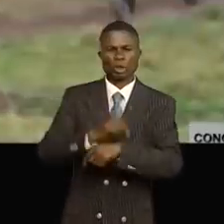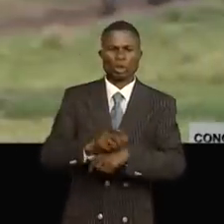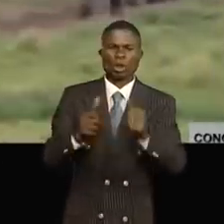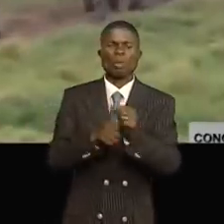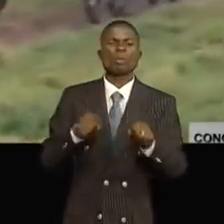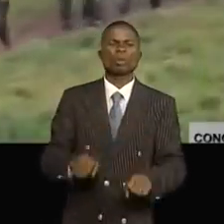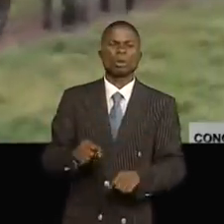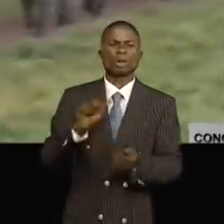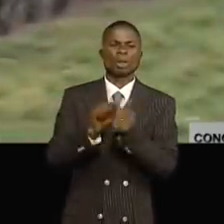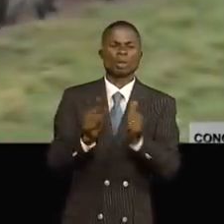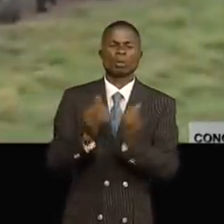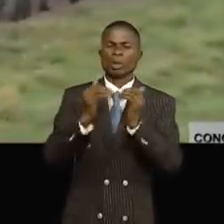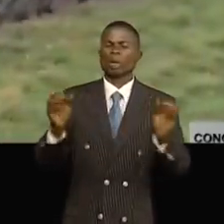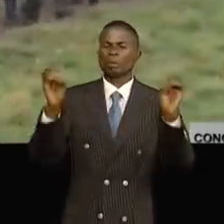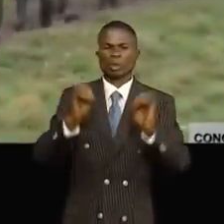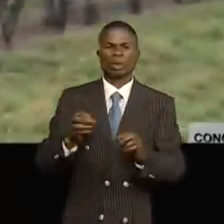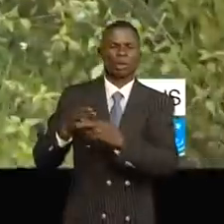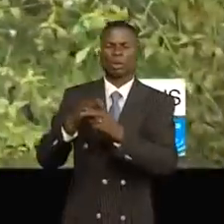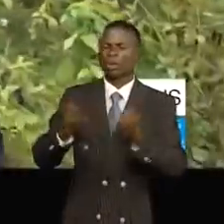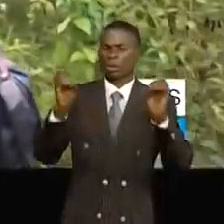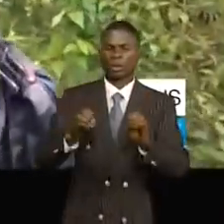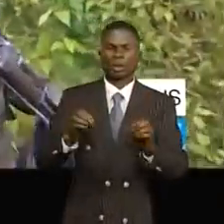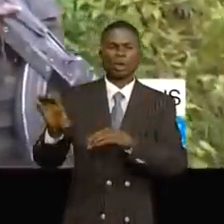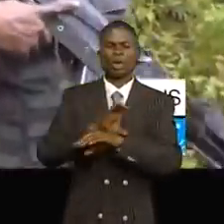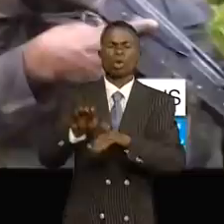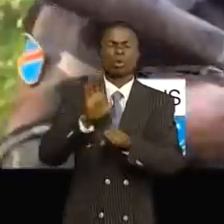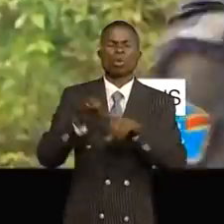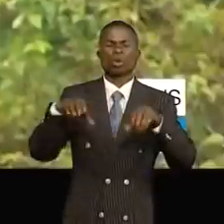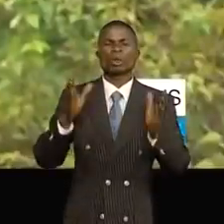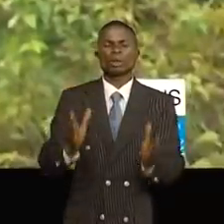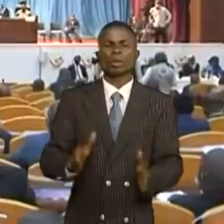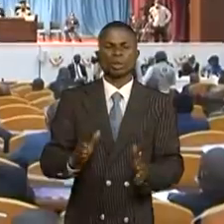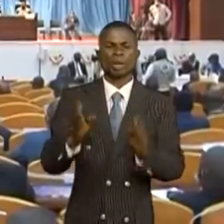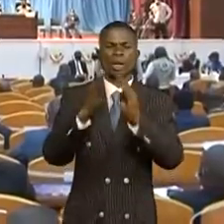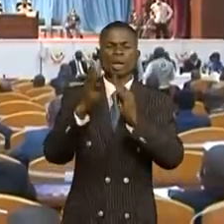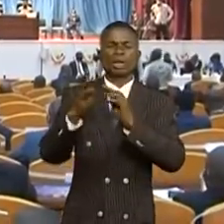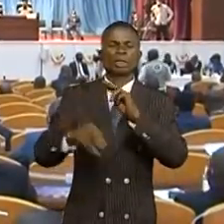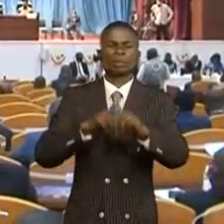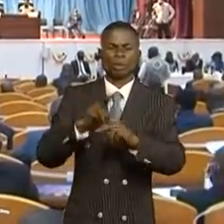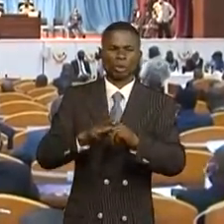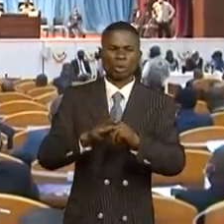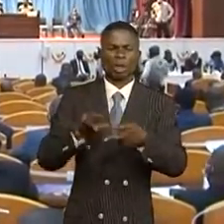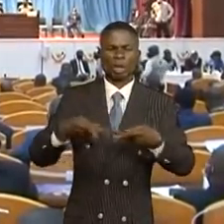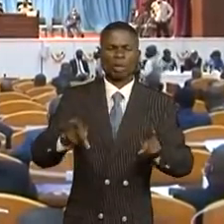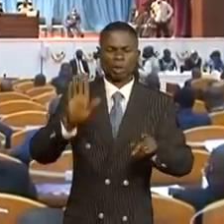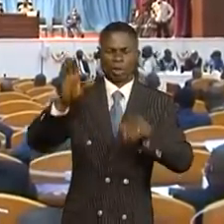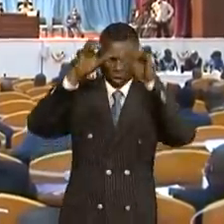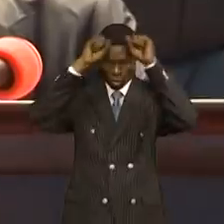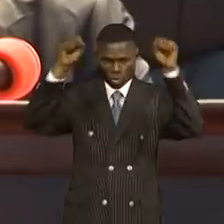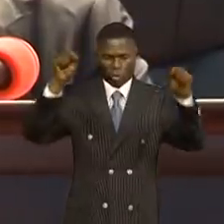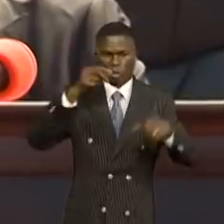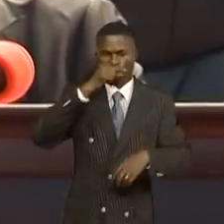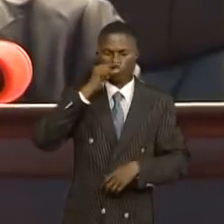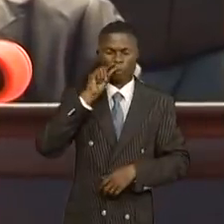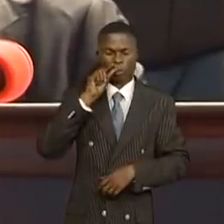La question de l'insécurité préoccupe plus d'un Congolais. L'Assemblée nationale, par les biais de son président, l'honorable